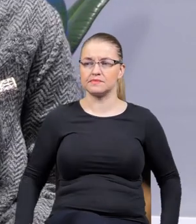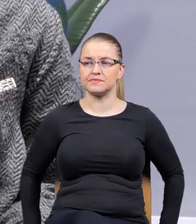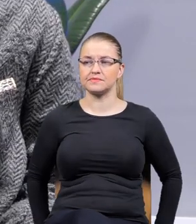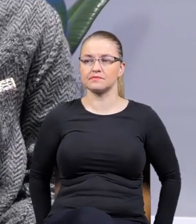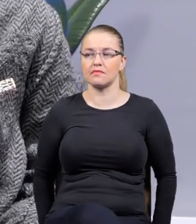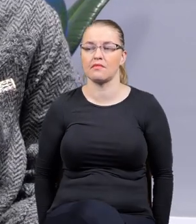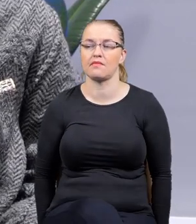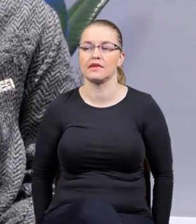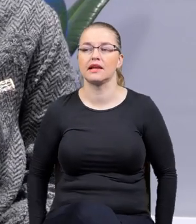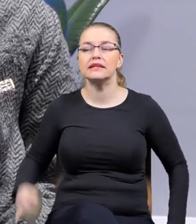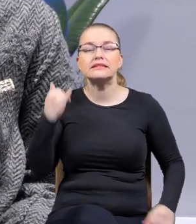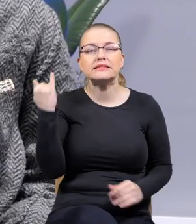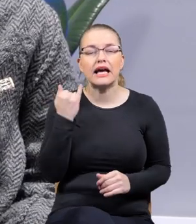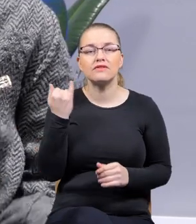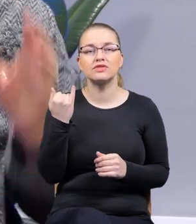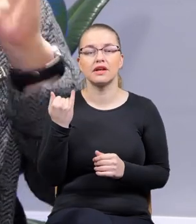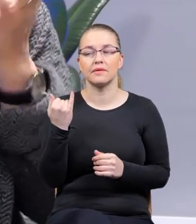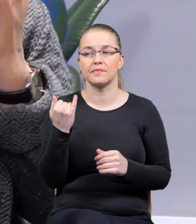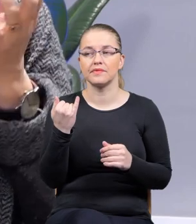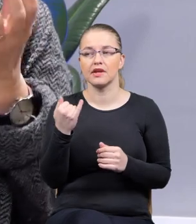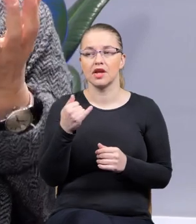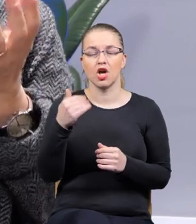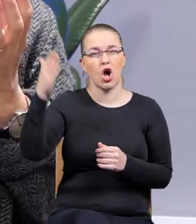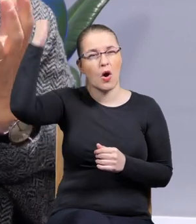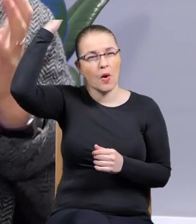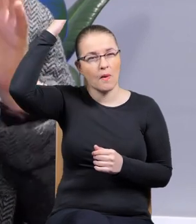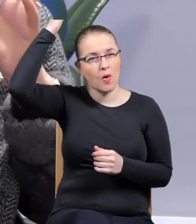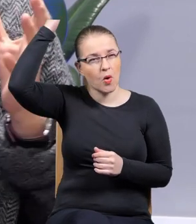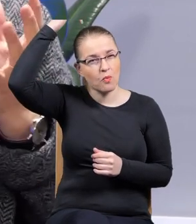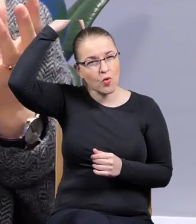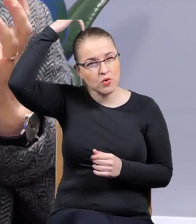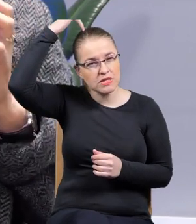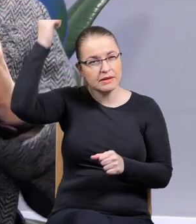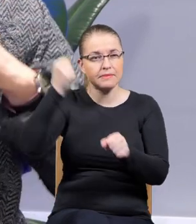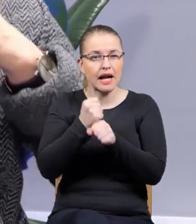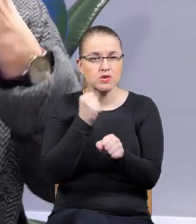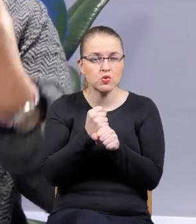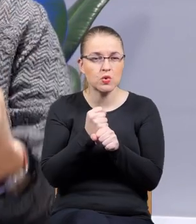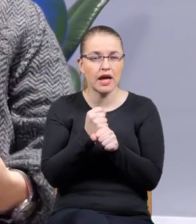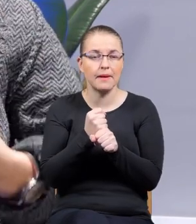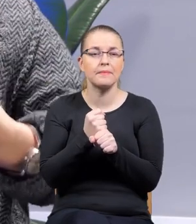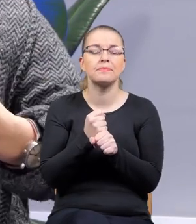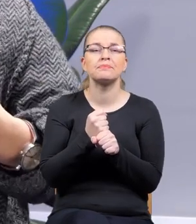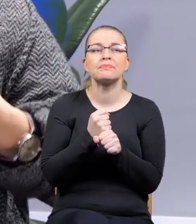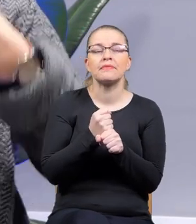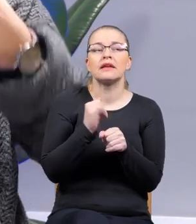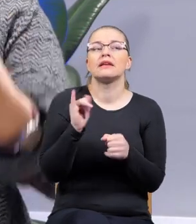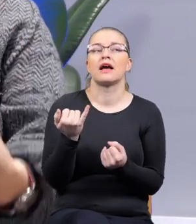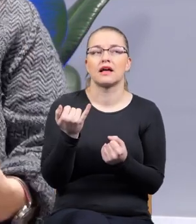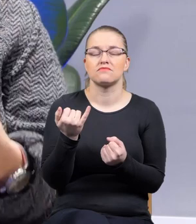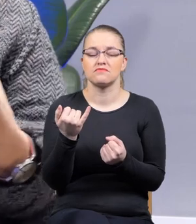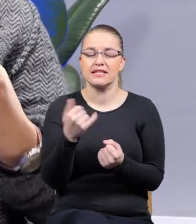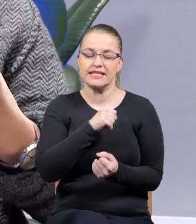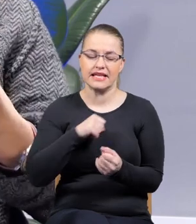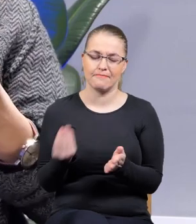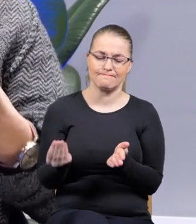Wydawało mi się zawsze, że ludzki mózg pracuje w taki sposób, że jakby ma tendencję do dodawania